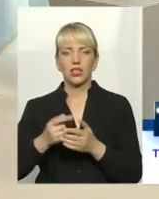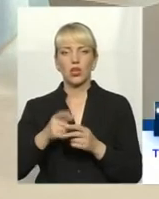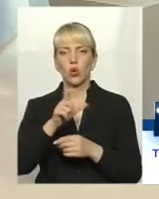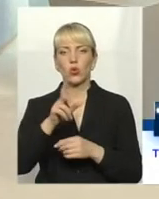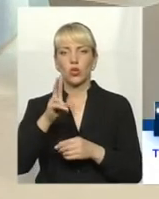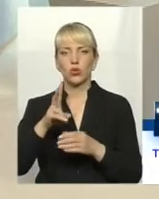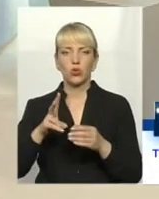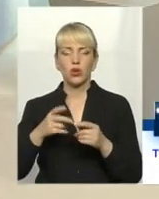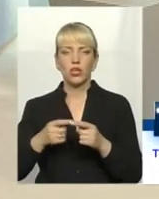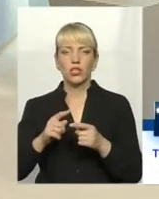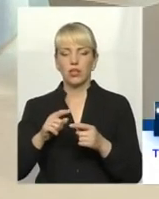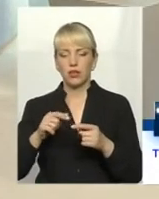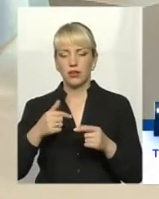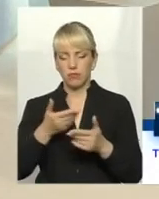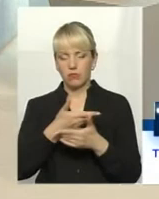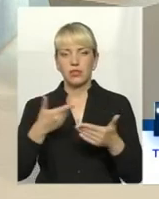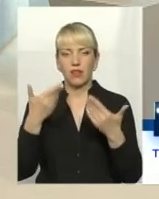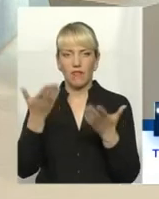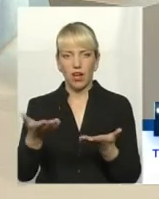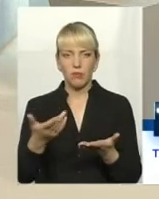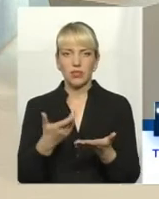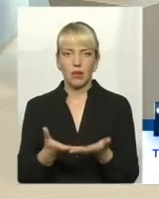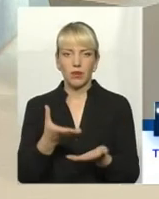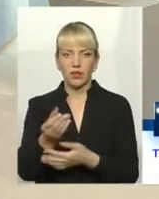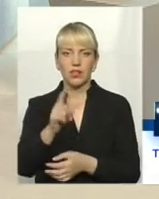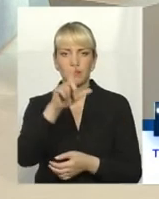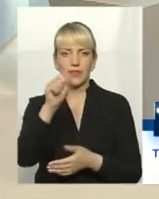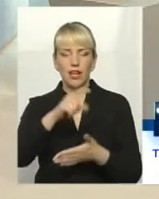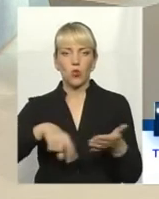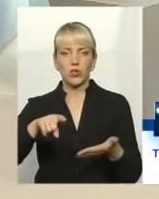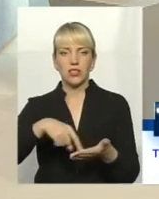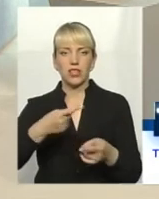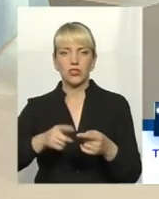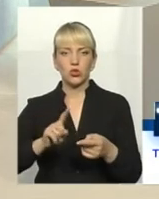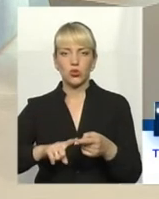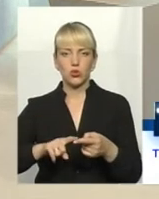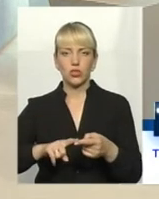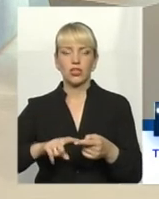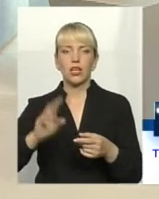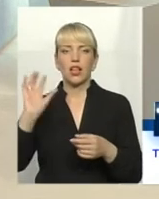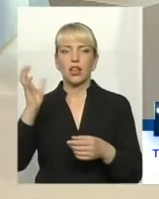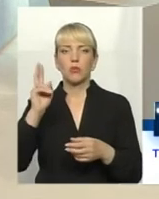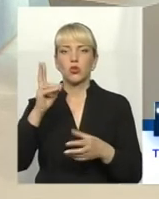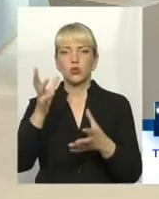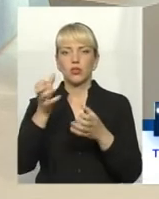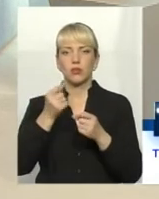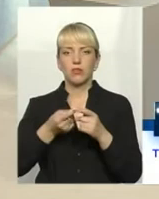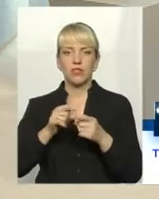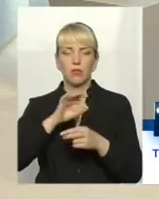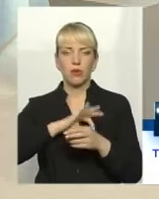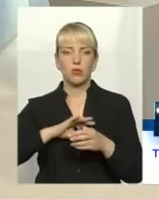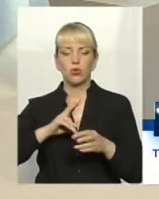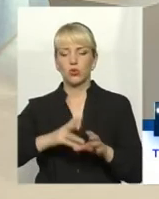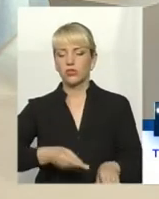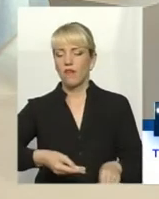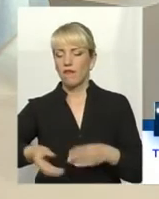проживає, заплатили за когось, за утилізацію цих ламп. Хтось отримав певний прибуток, якесь підприємство, ці лампи просто виклав,